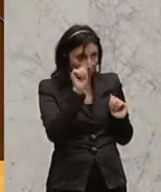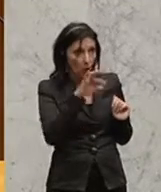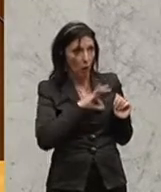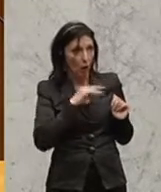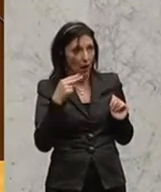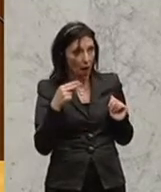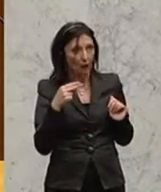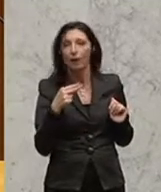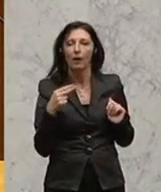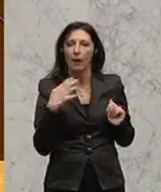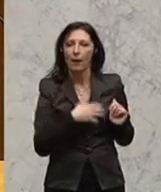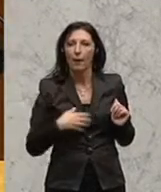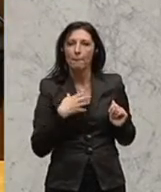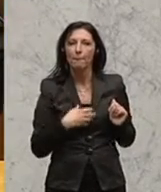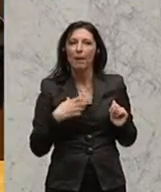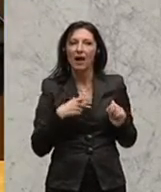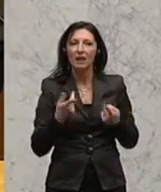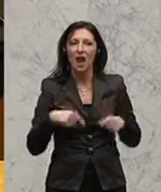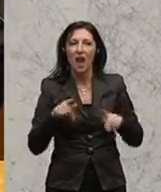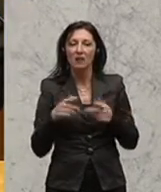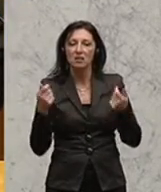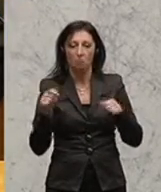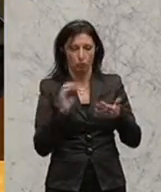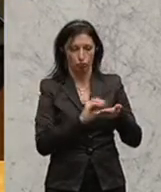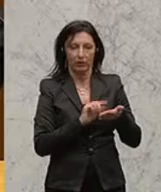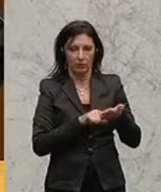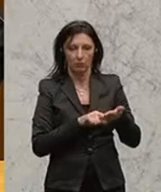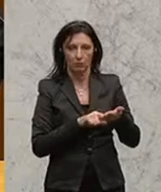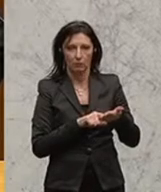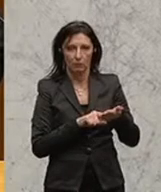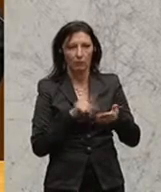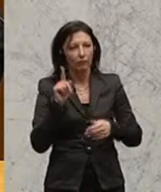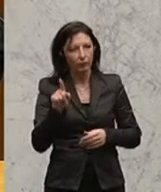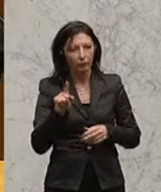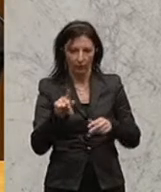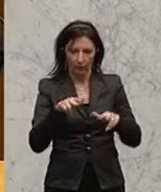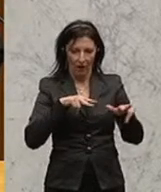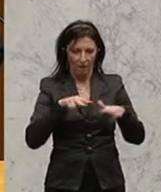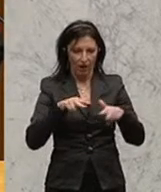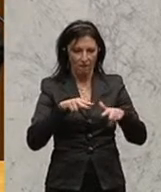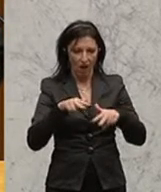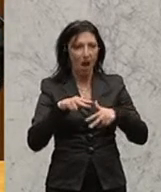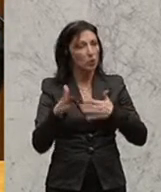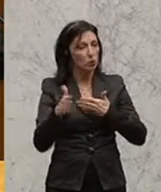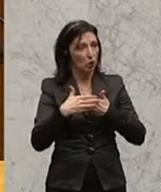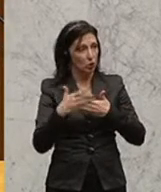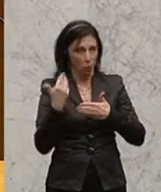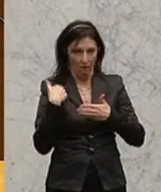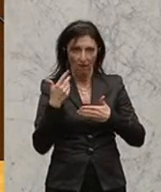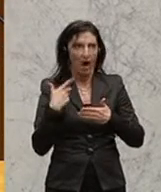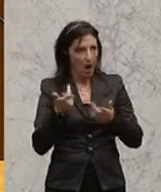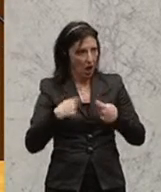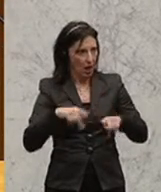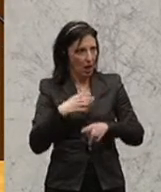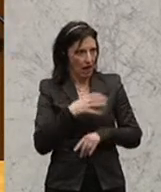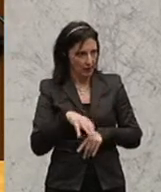Die Bayern LB heißt es dort ausdrücklich. Nach der bei der Verwaltungsgrausur der Bayern LB am 28. und